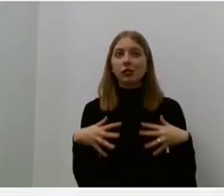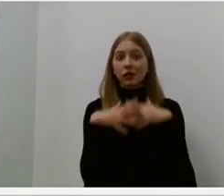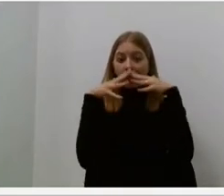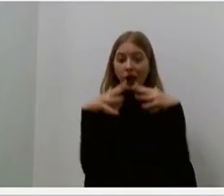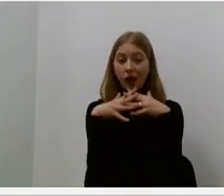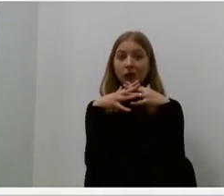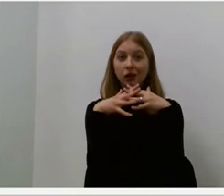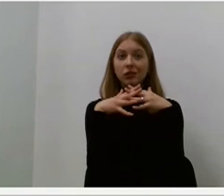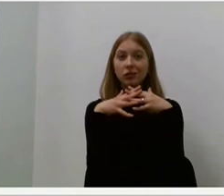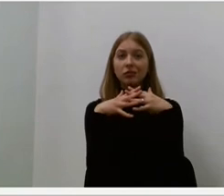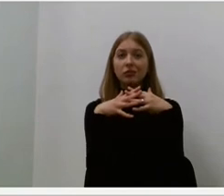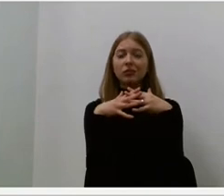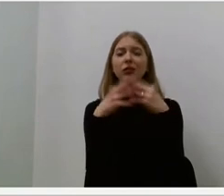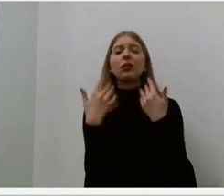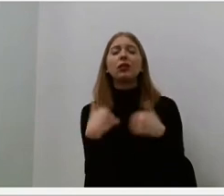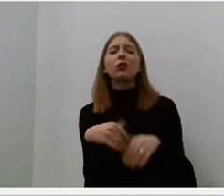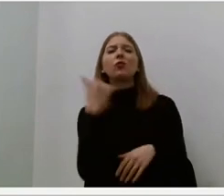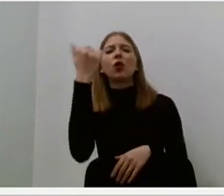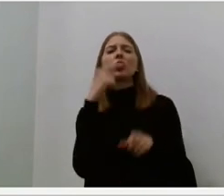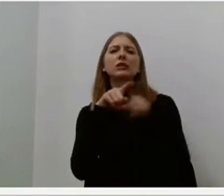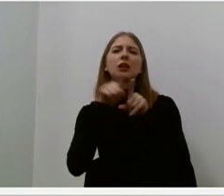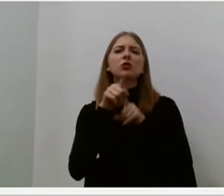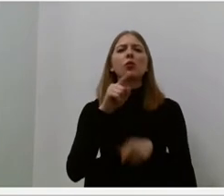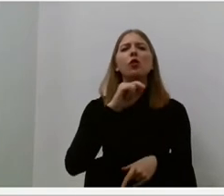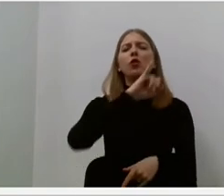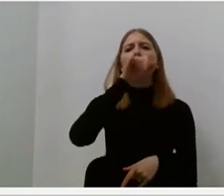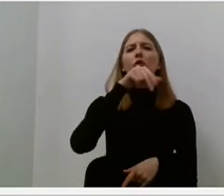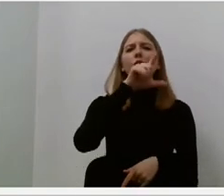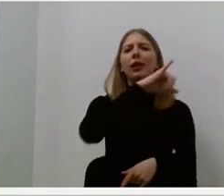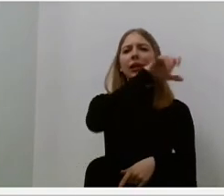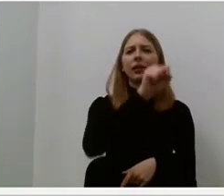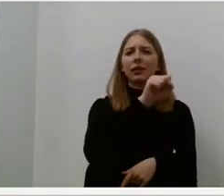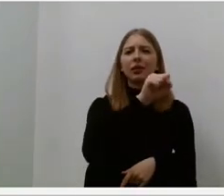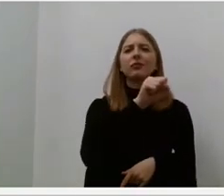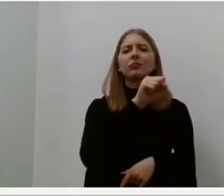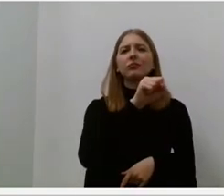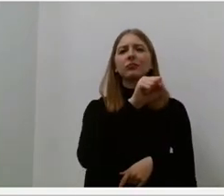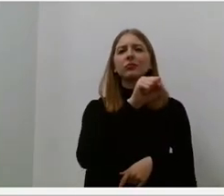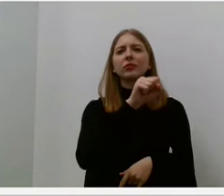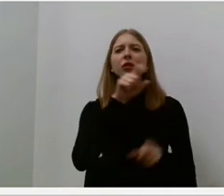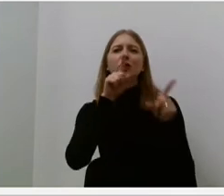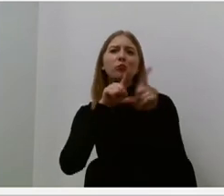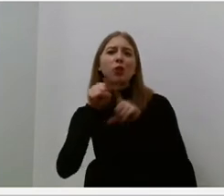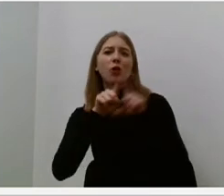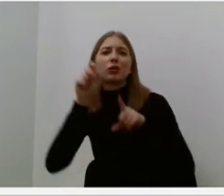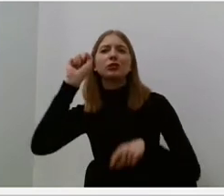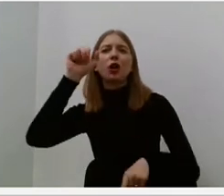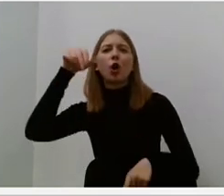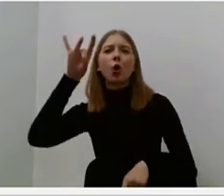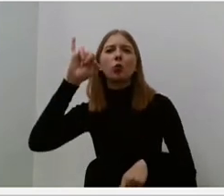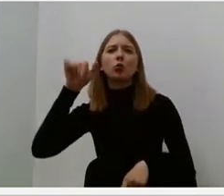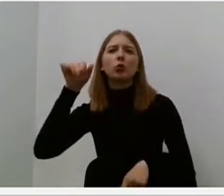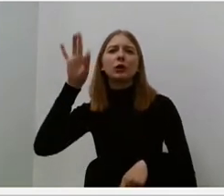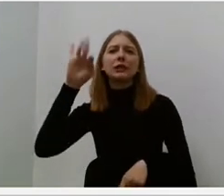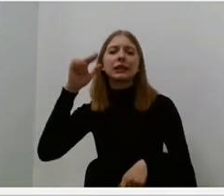ir jo sesuo Julija jenulaitytė, biliūninė, matėjo šaitinė. Ir brolis Augustinas jenulaitys, gyvendami